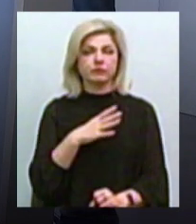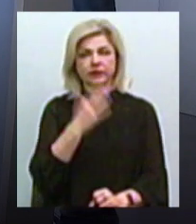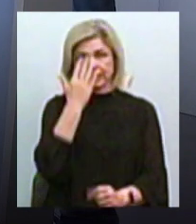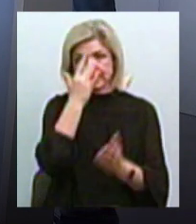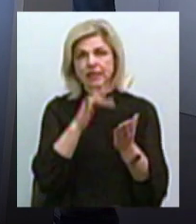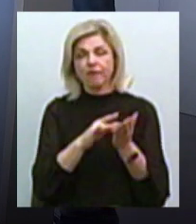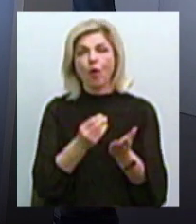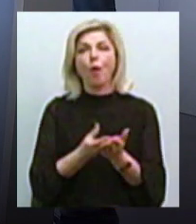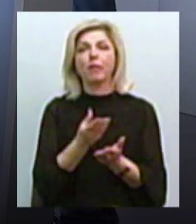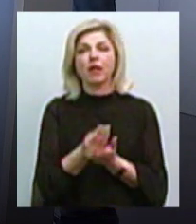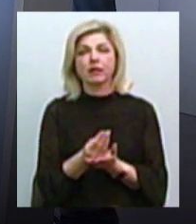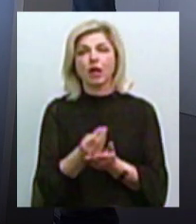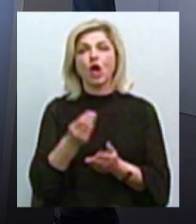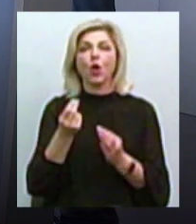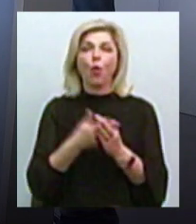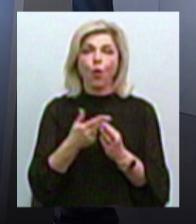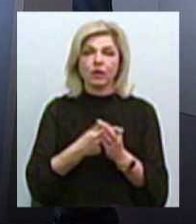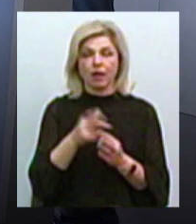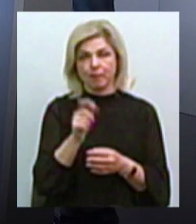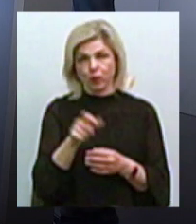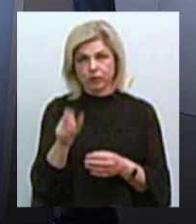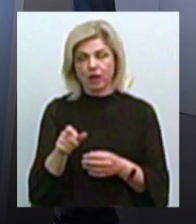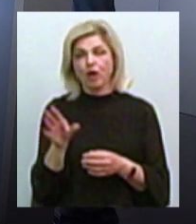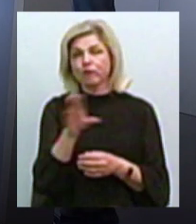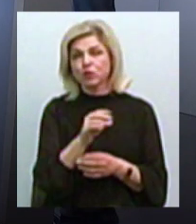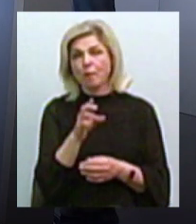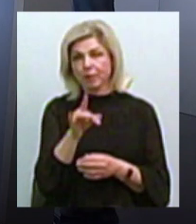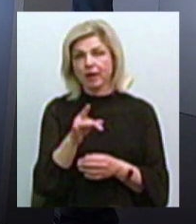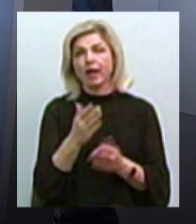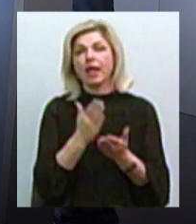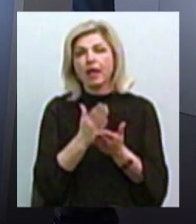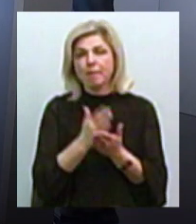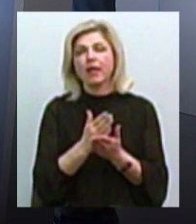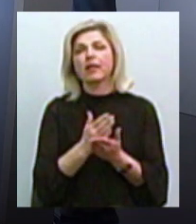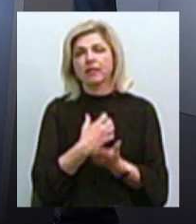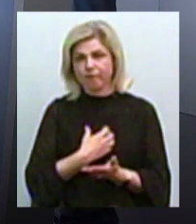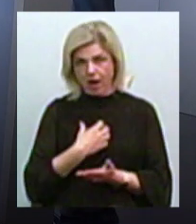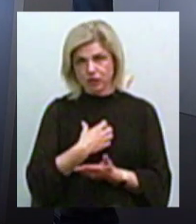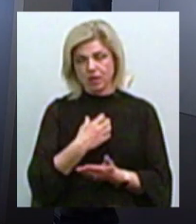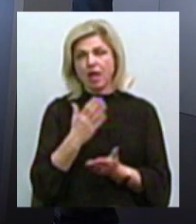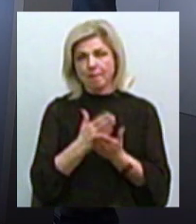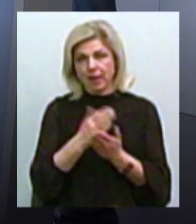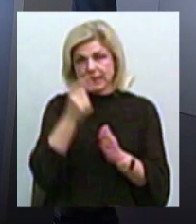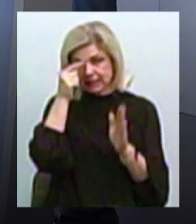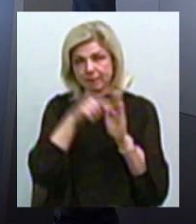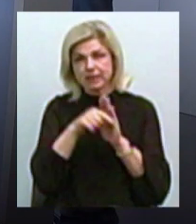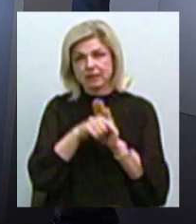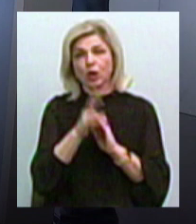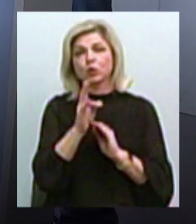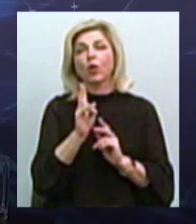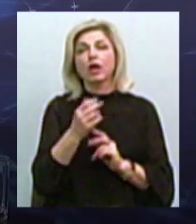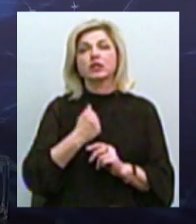целевая оплата льготным пассажирам. То есть это все им имеет смесно, имеет смысл. Но пока, сожалению, в